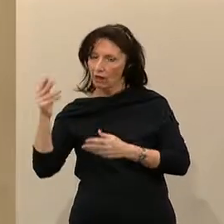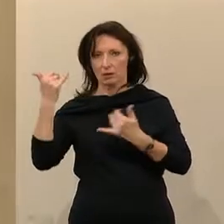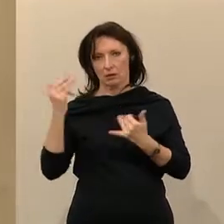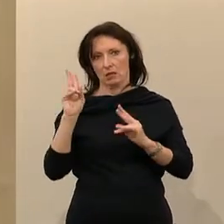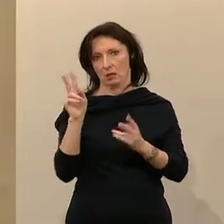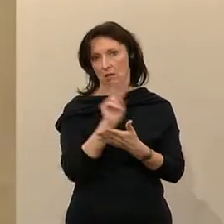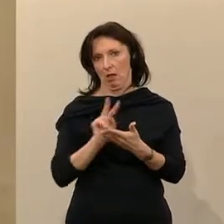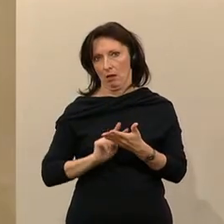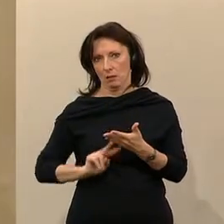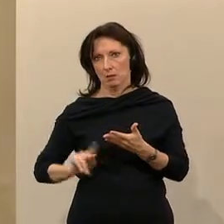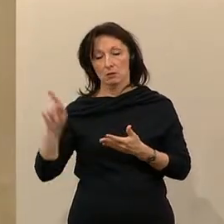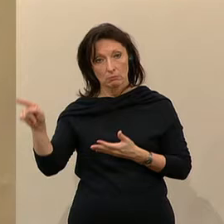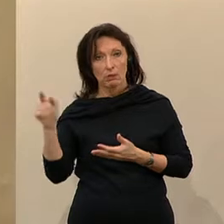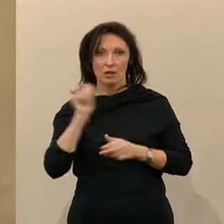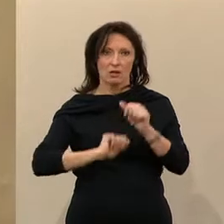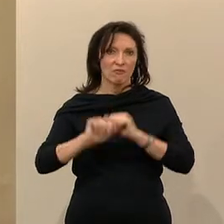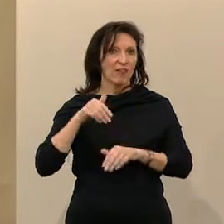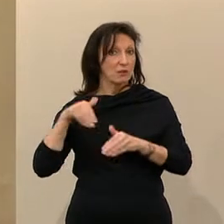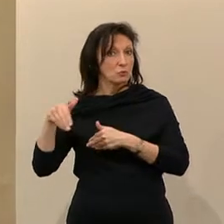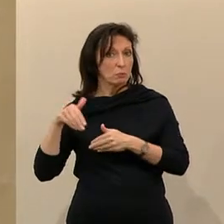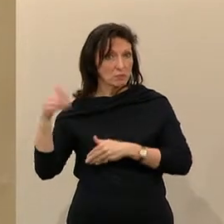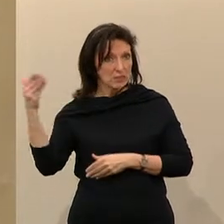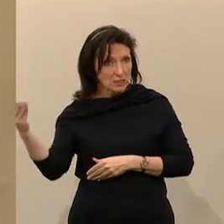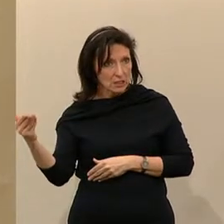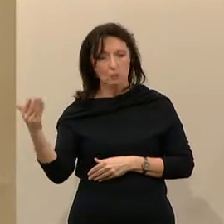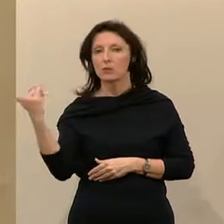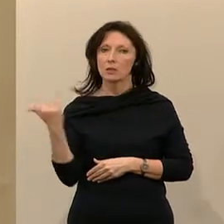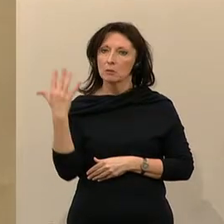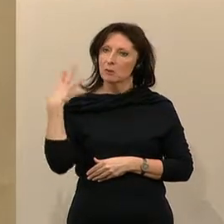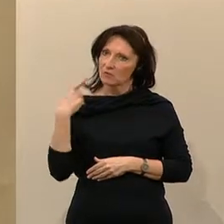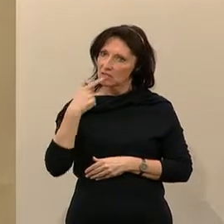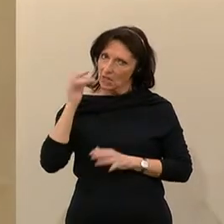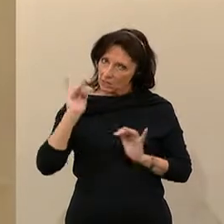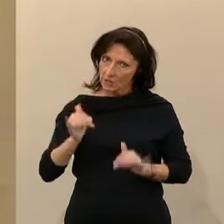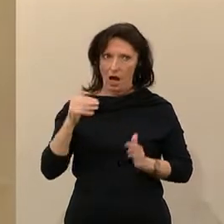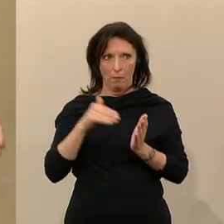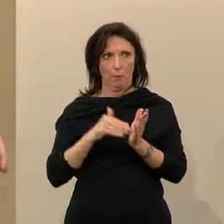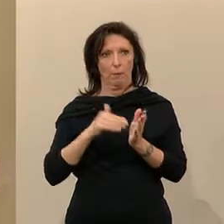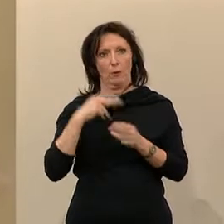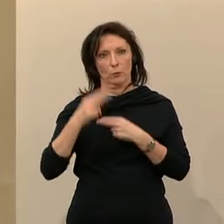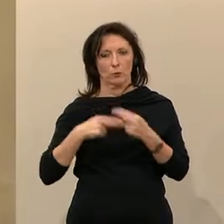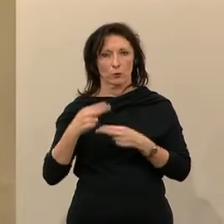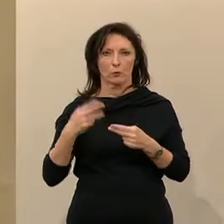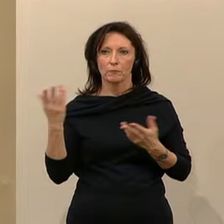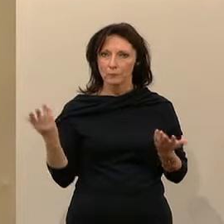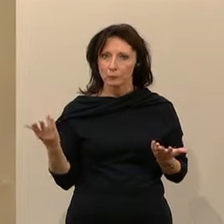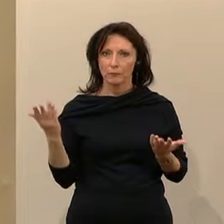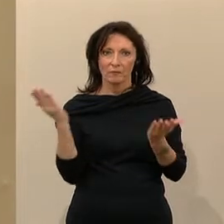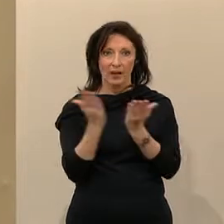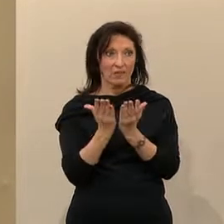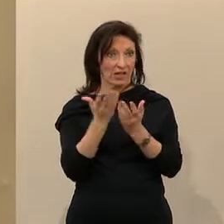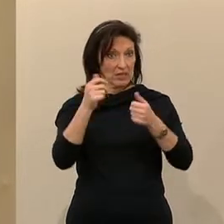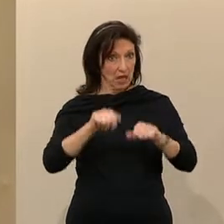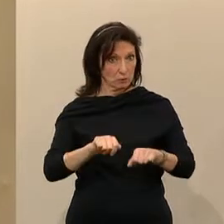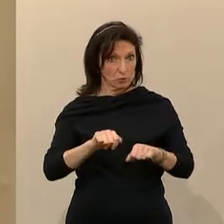vorgelegt, es wurde auch von Seite des Verteidigungsministeriums wiederholt betont. Wir haben den Vergleichsabschluss unter